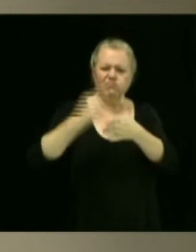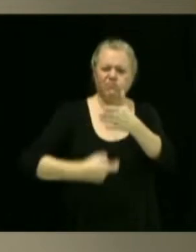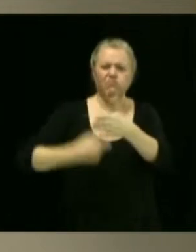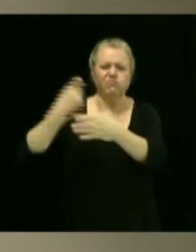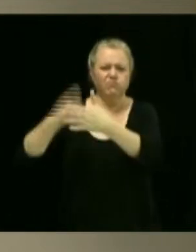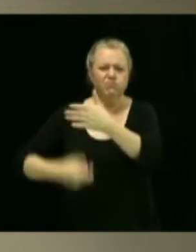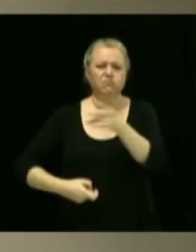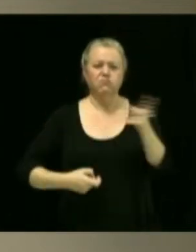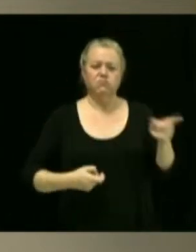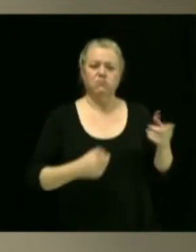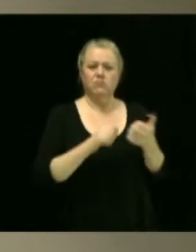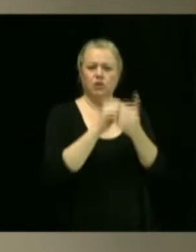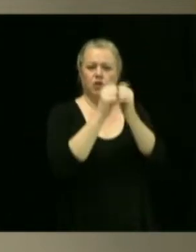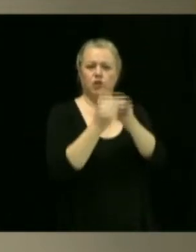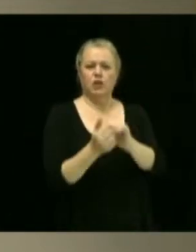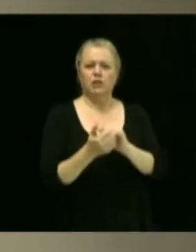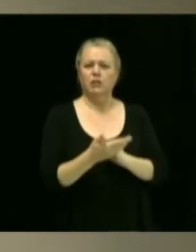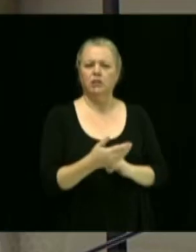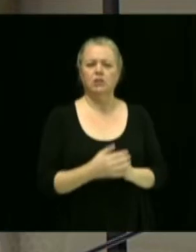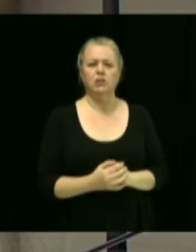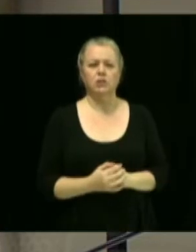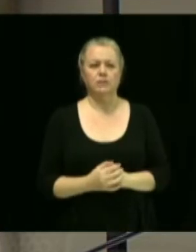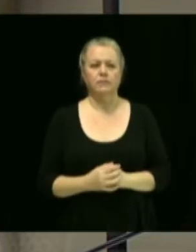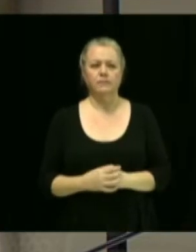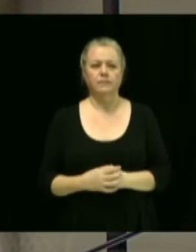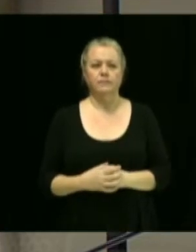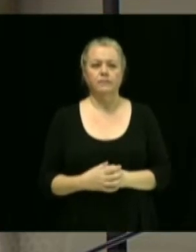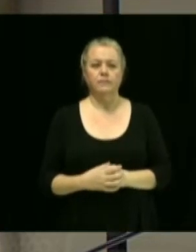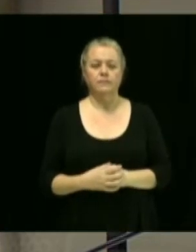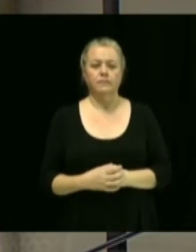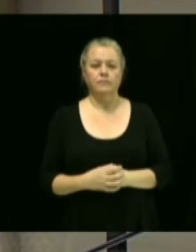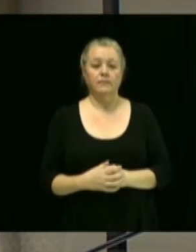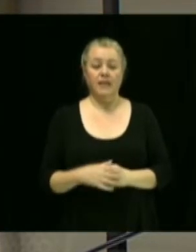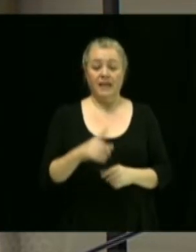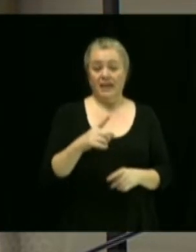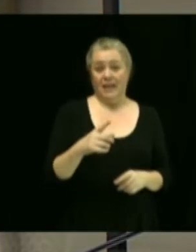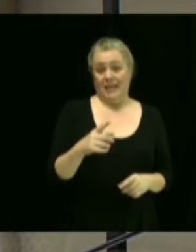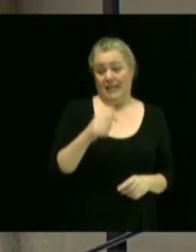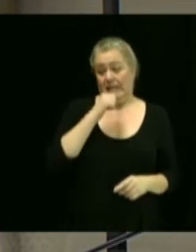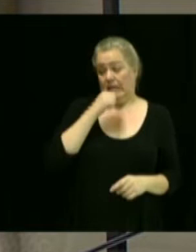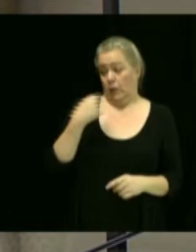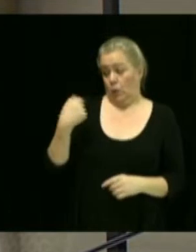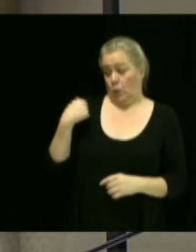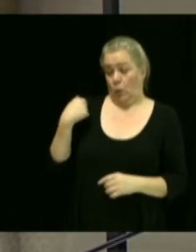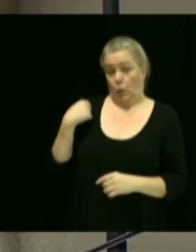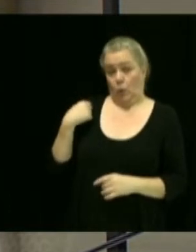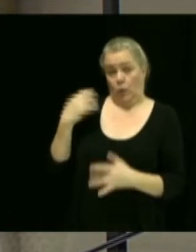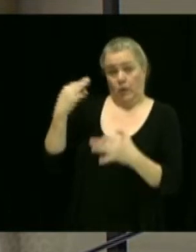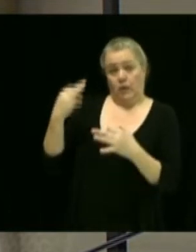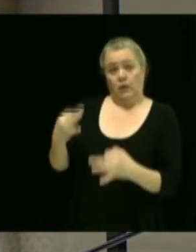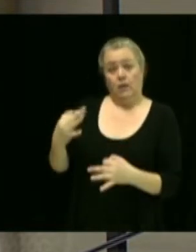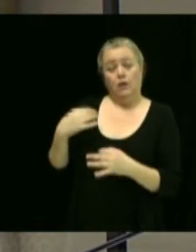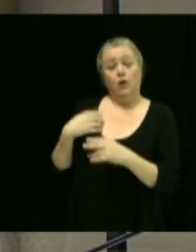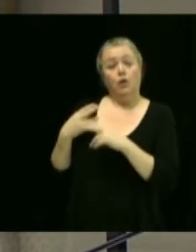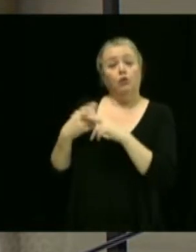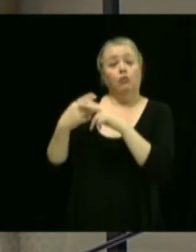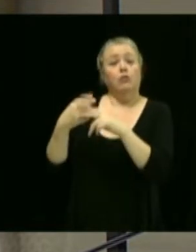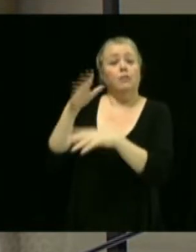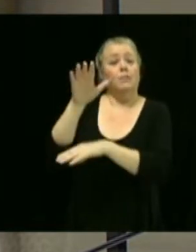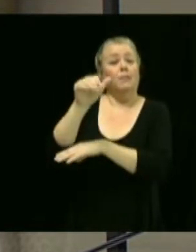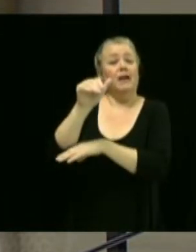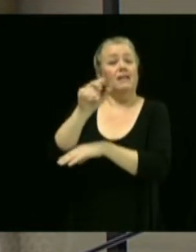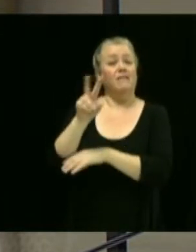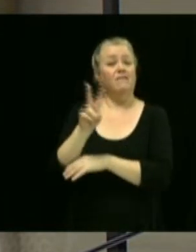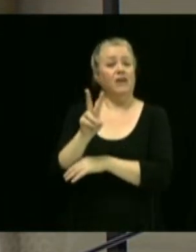Alors, suite à la résolution que nous venons d'adopter, pardon, quant à la nomination de M. Véronica